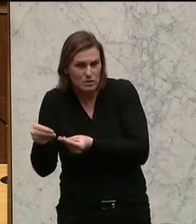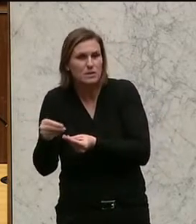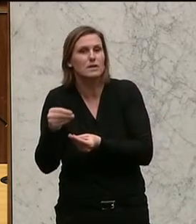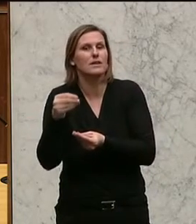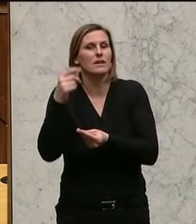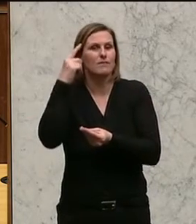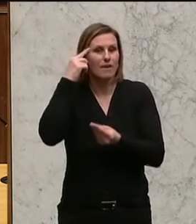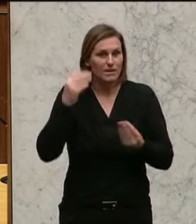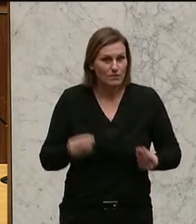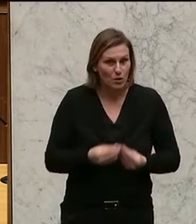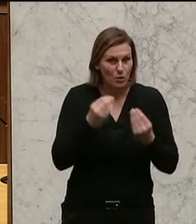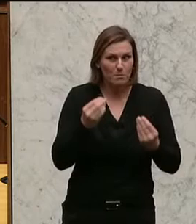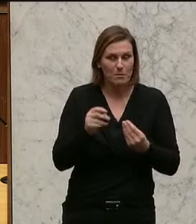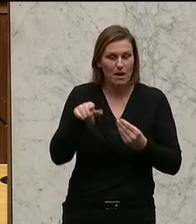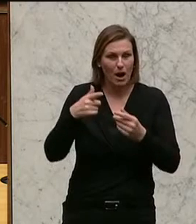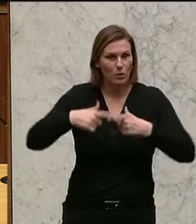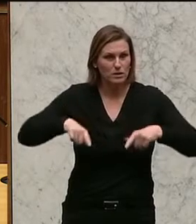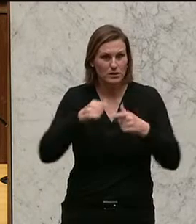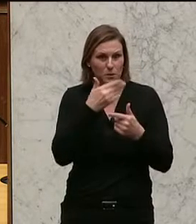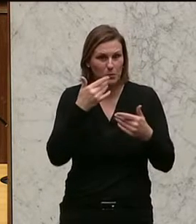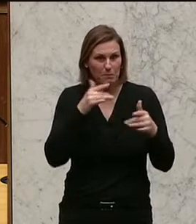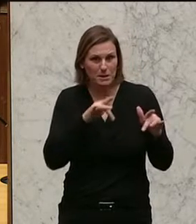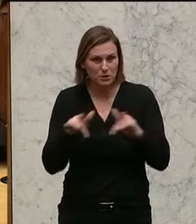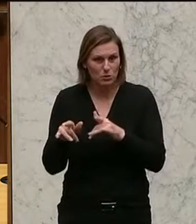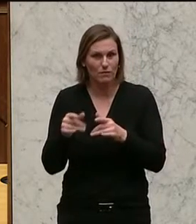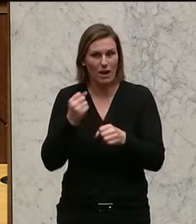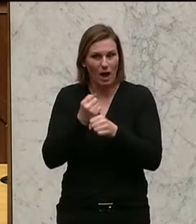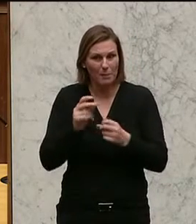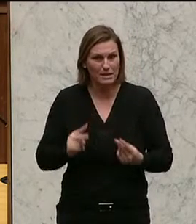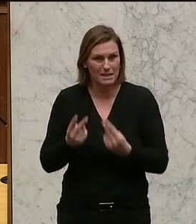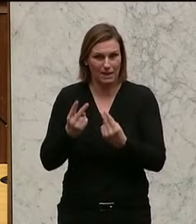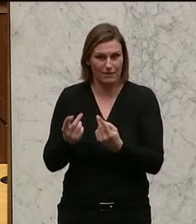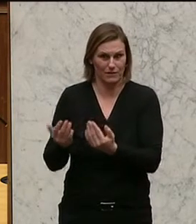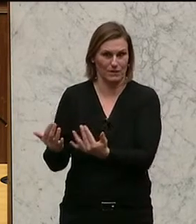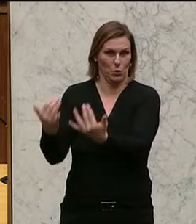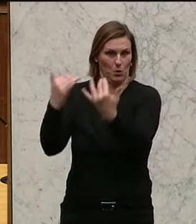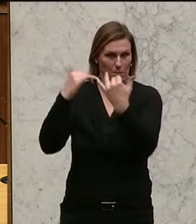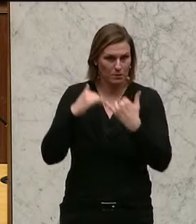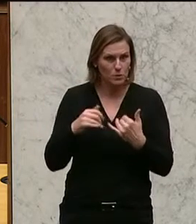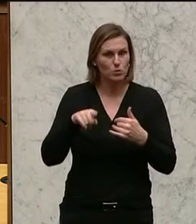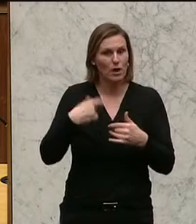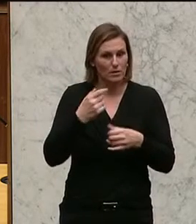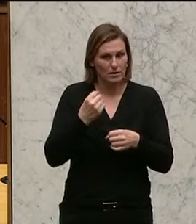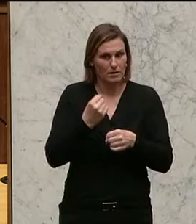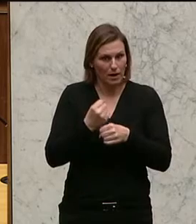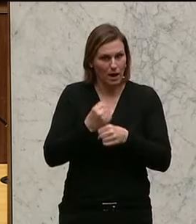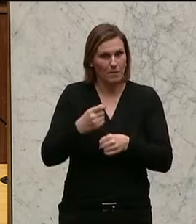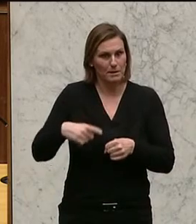Weil die Ausländer in der Regel nicht als Pensionisten, sondern als Arbeitskräfte einwandern. Im Laufe ihres Arbeitslebens aber